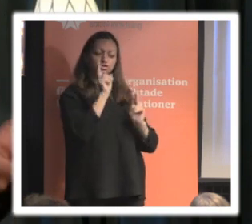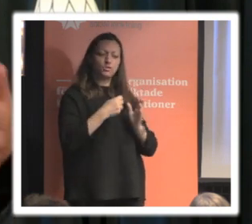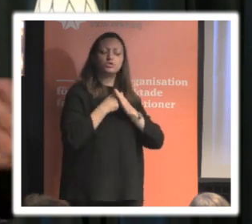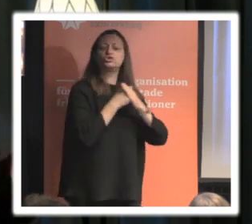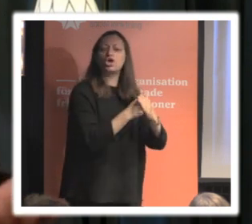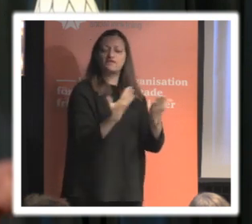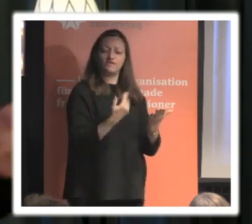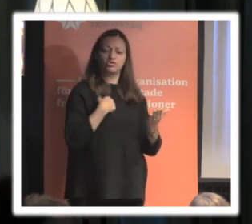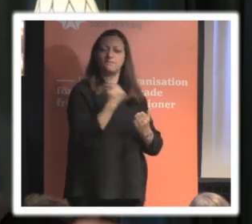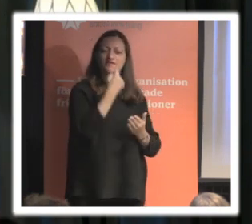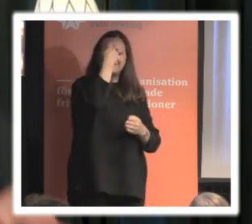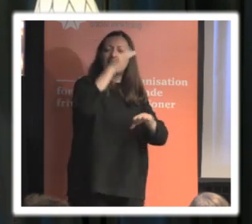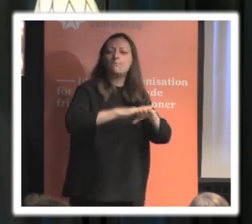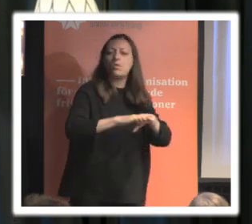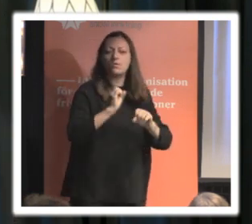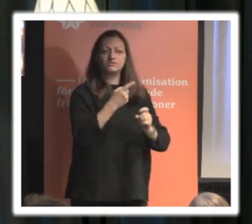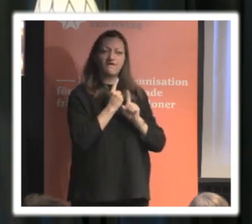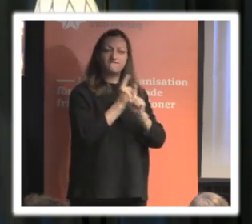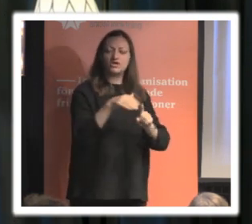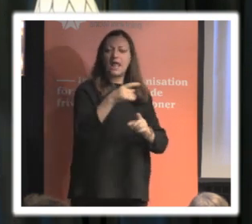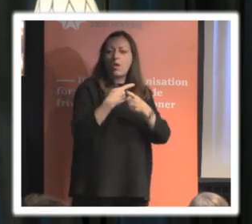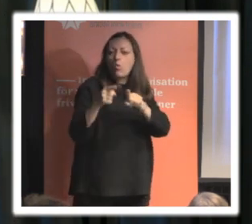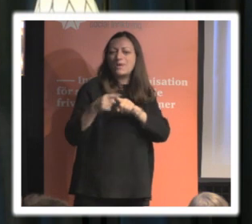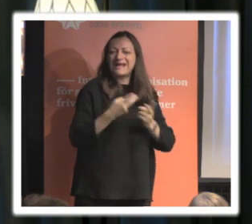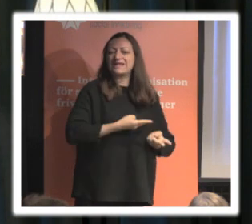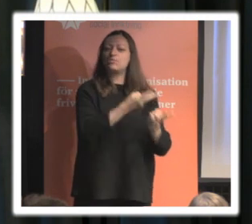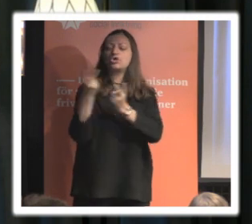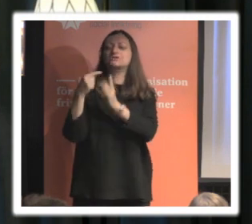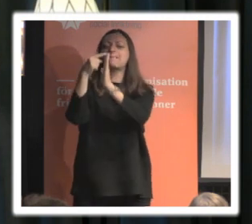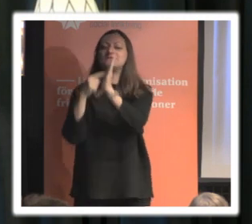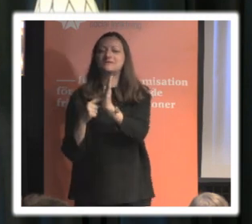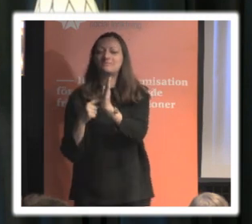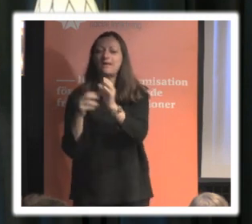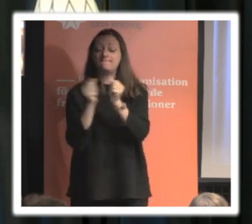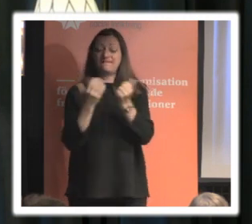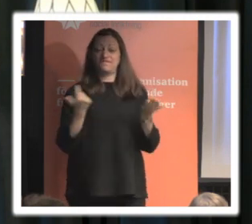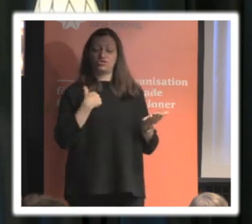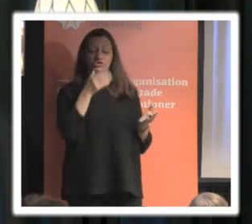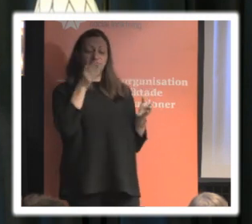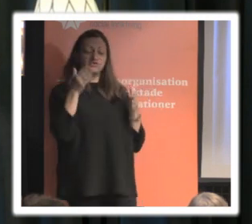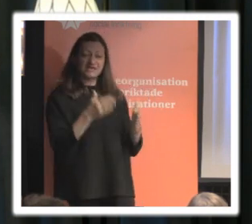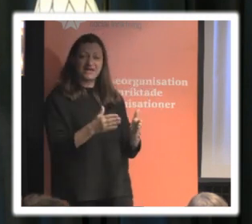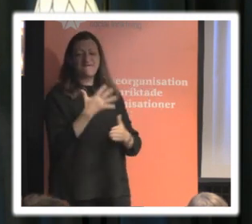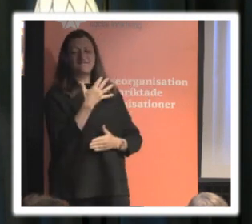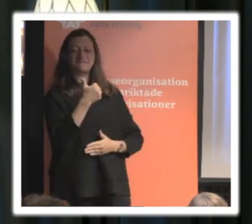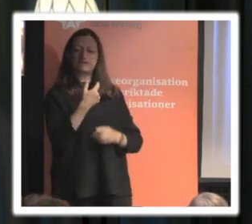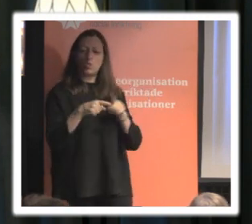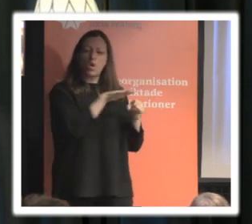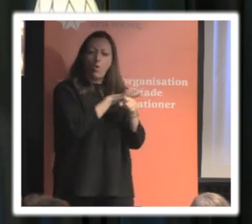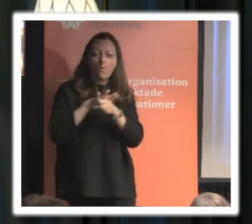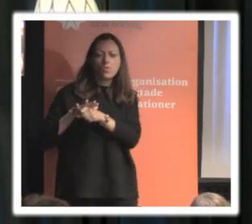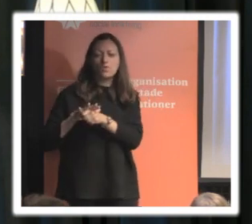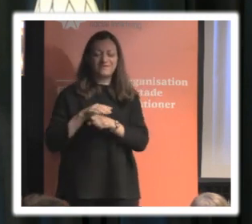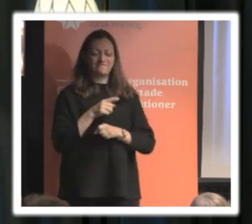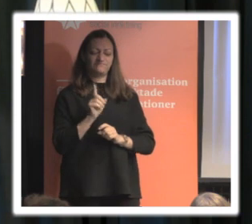man ska efterleva alla de här demokratiska principerna men jag hade tänkt fokusera på fem eller sex olika områden där jag tror att